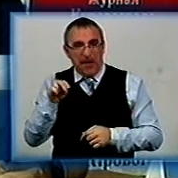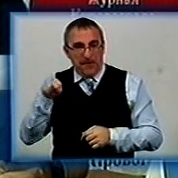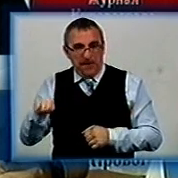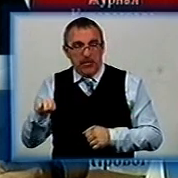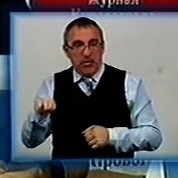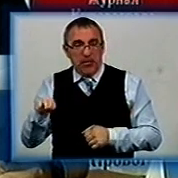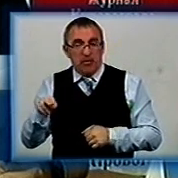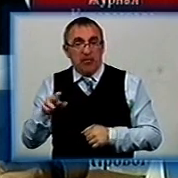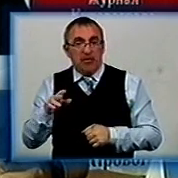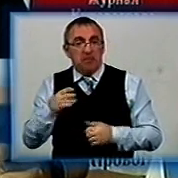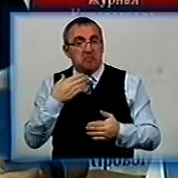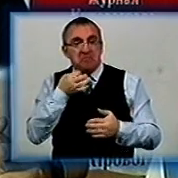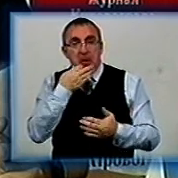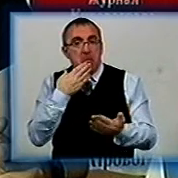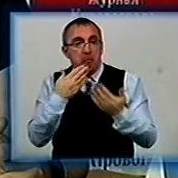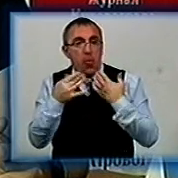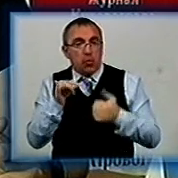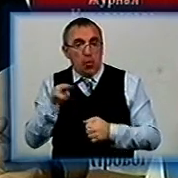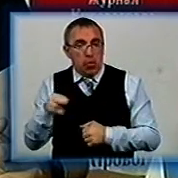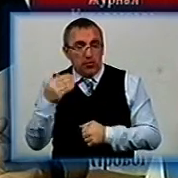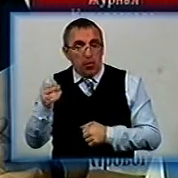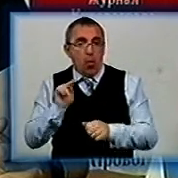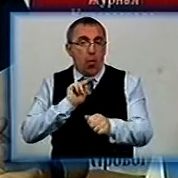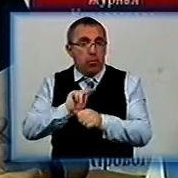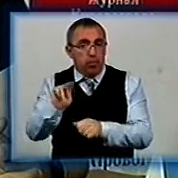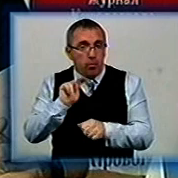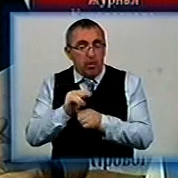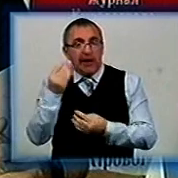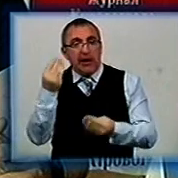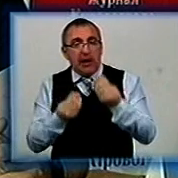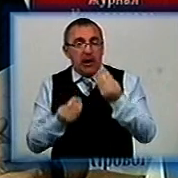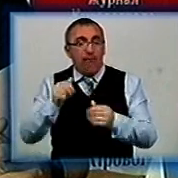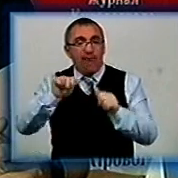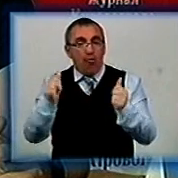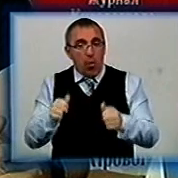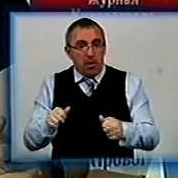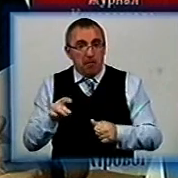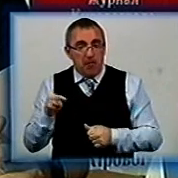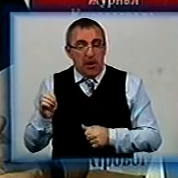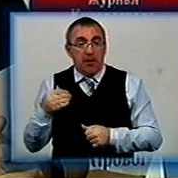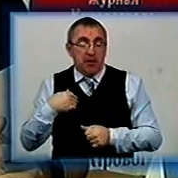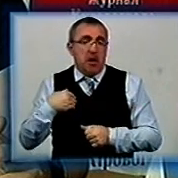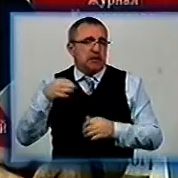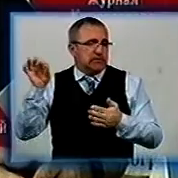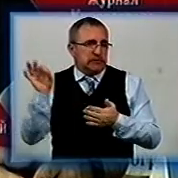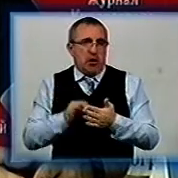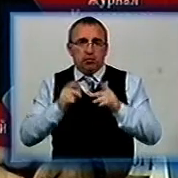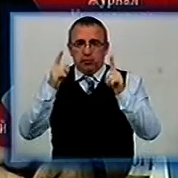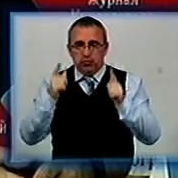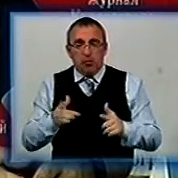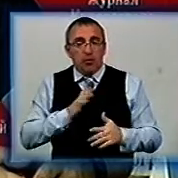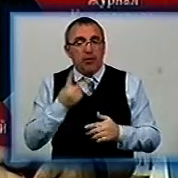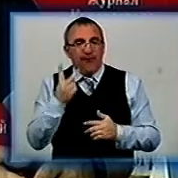підход їхній, обучення в гравій формі. І при цьому я зразу согласився. Будуть дві